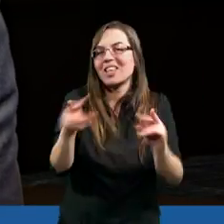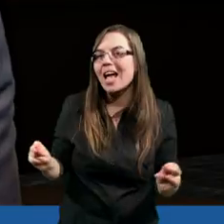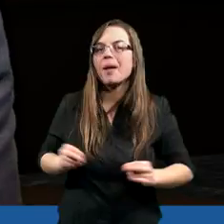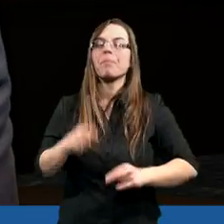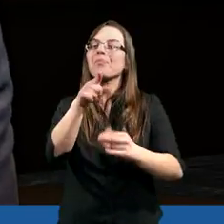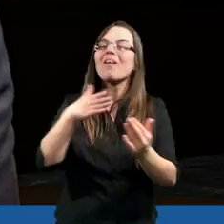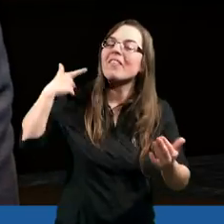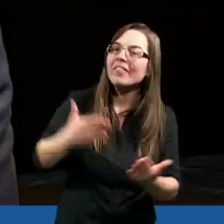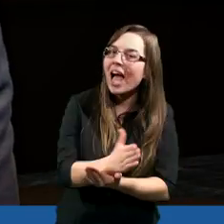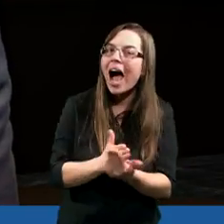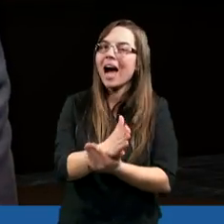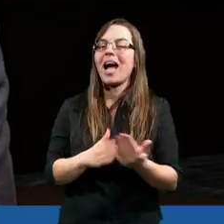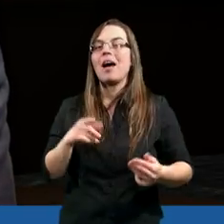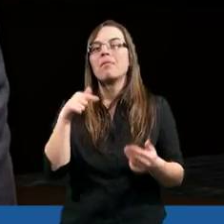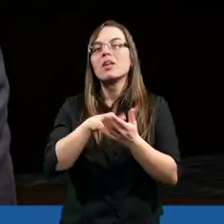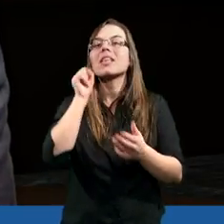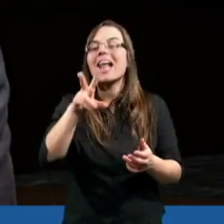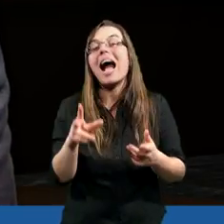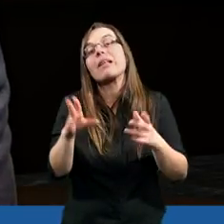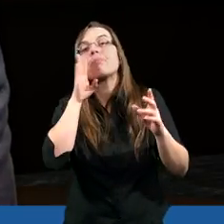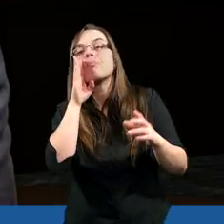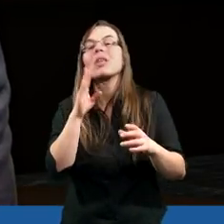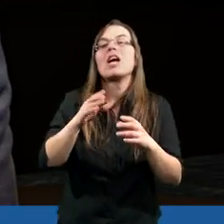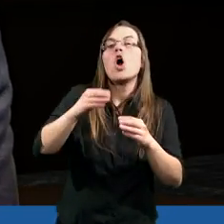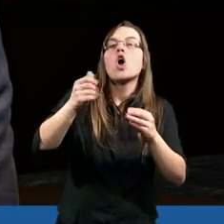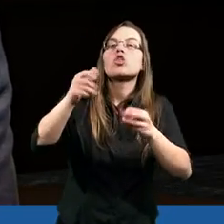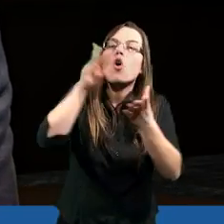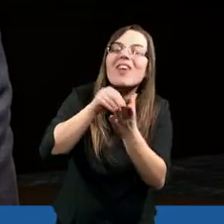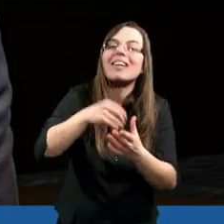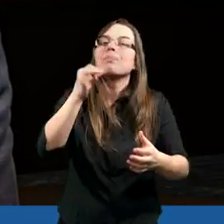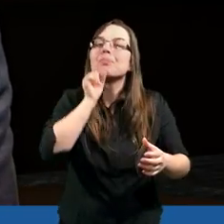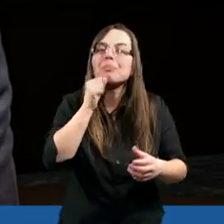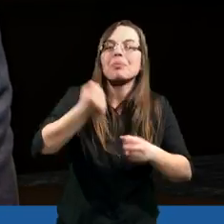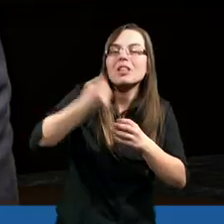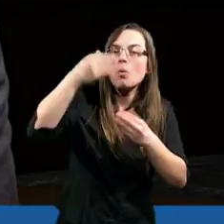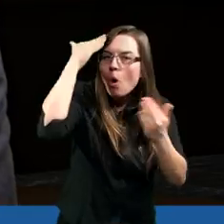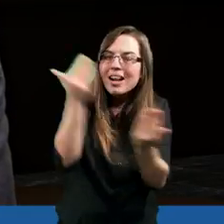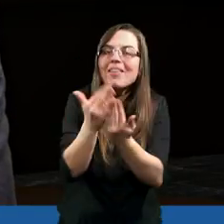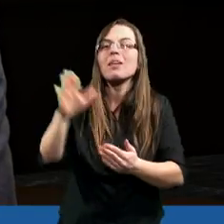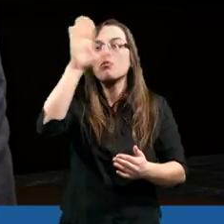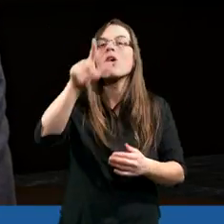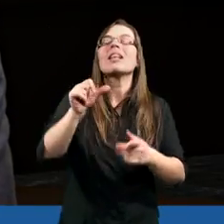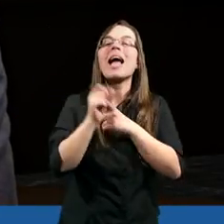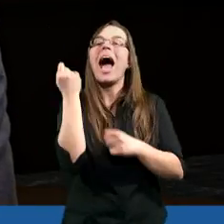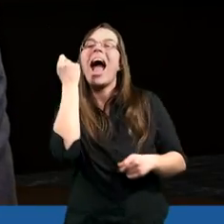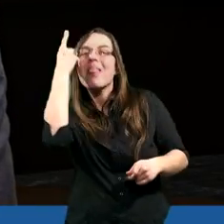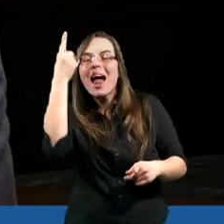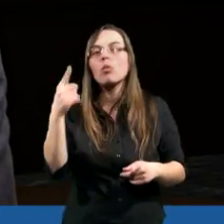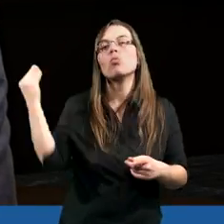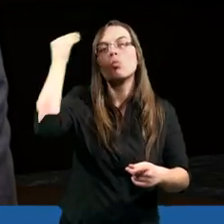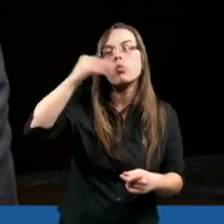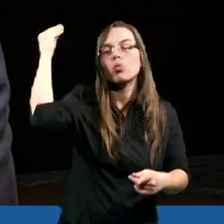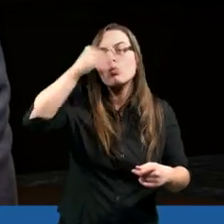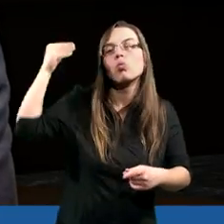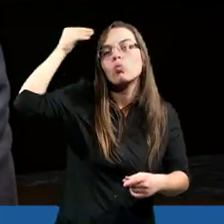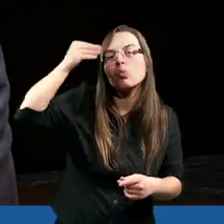taka wiara, taka wiara, takie inaczej może uprawianie religii jest uprawianiem intelektualnym. Ono nie